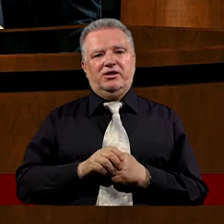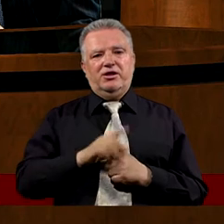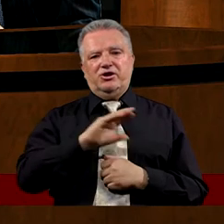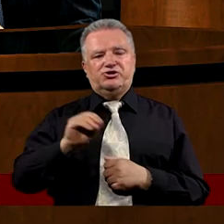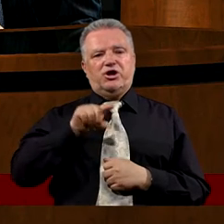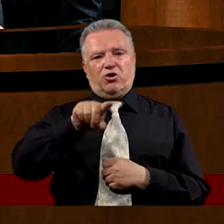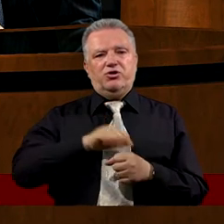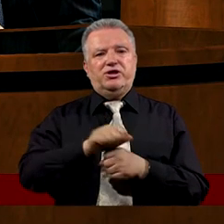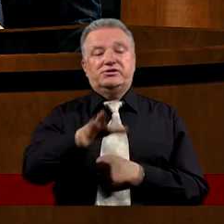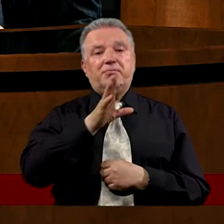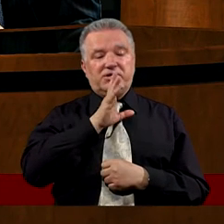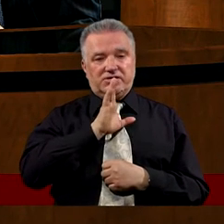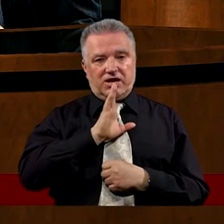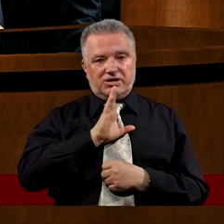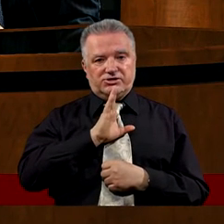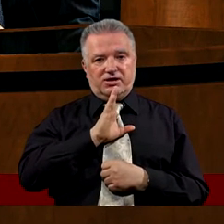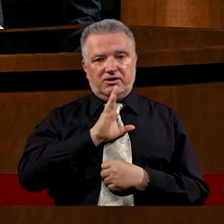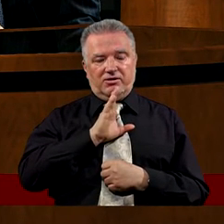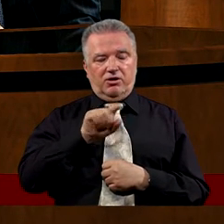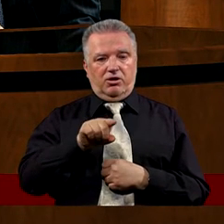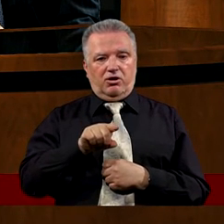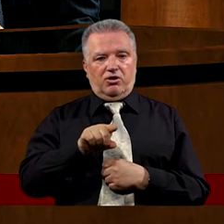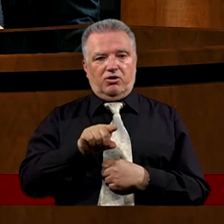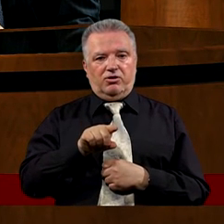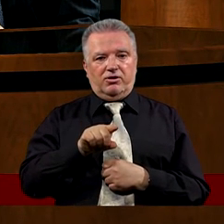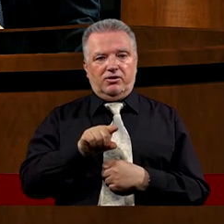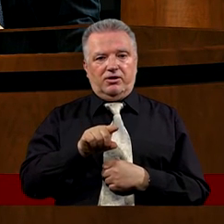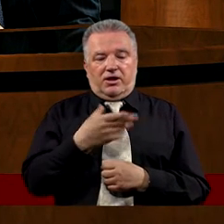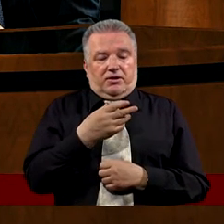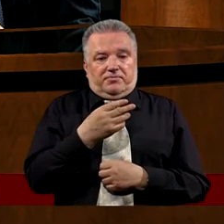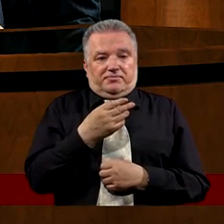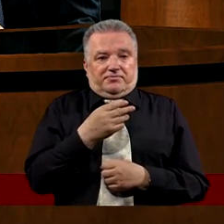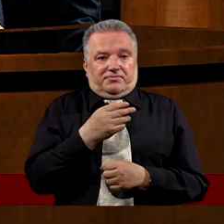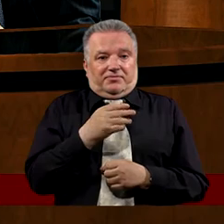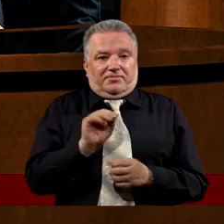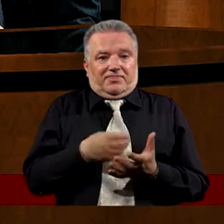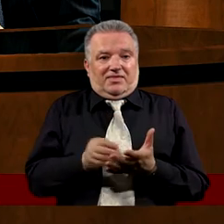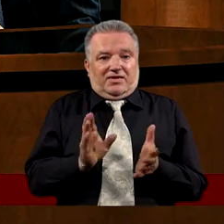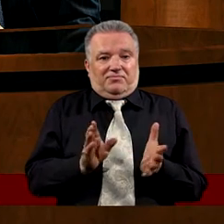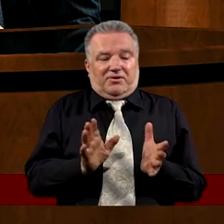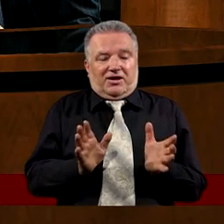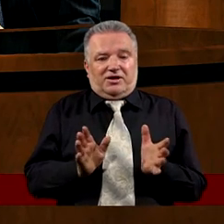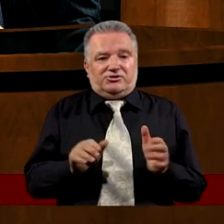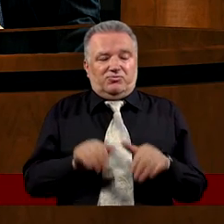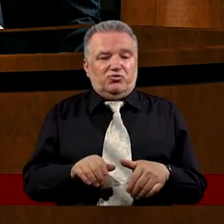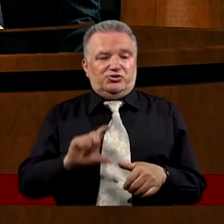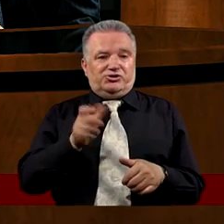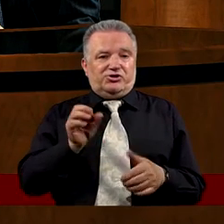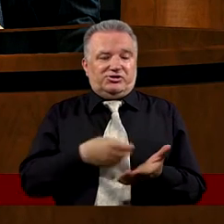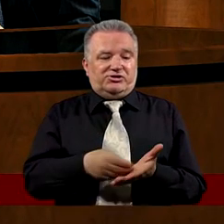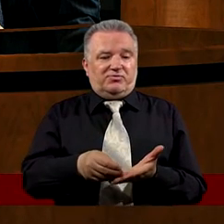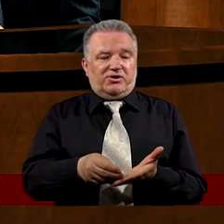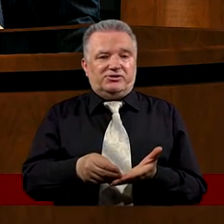o Chrystusie Że On jest tym Mesjaszem On po prostu Nie płaci On musi też